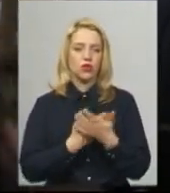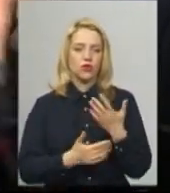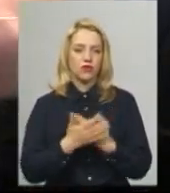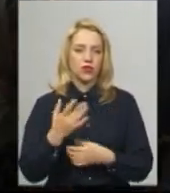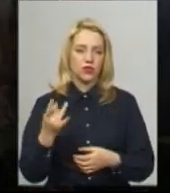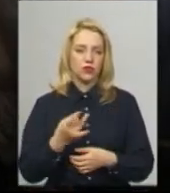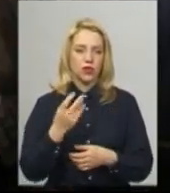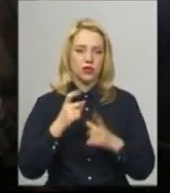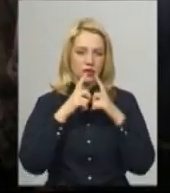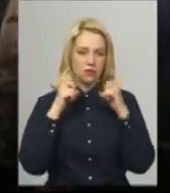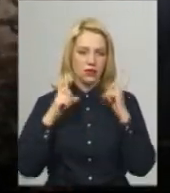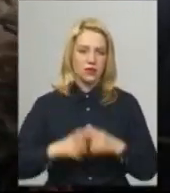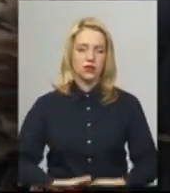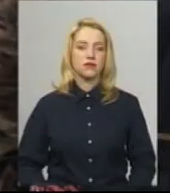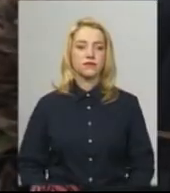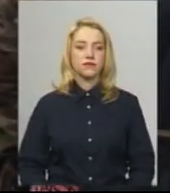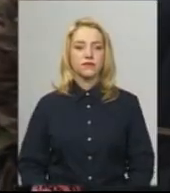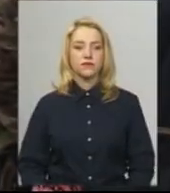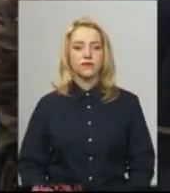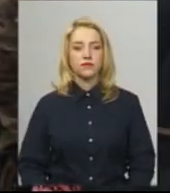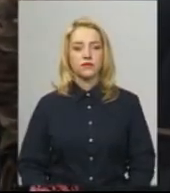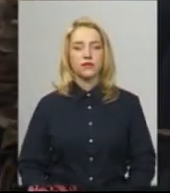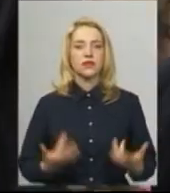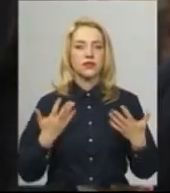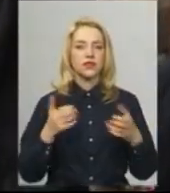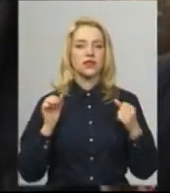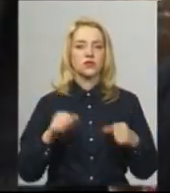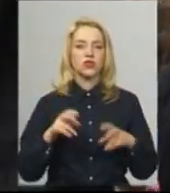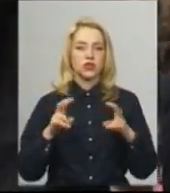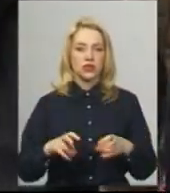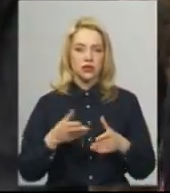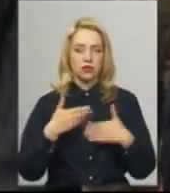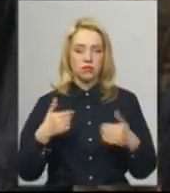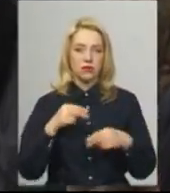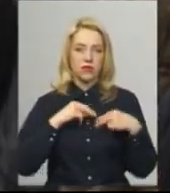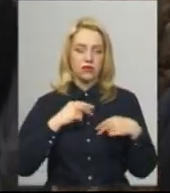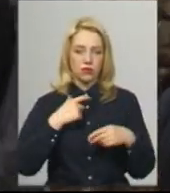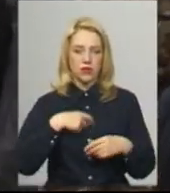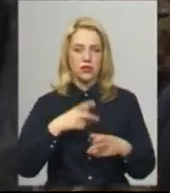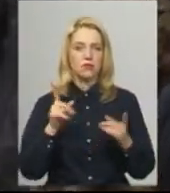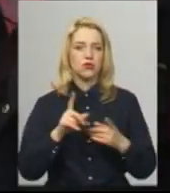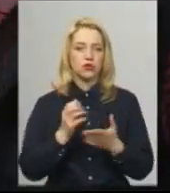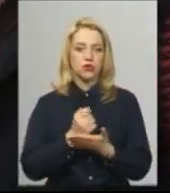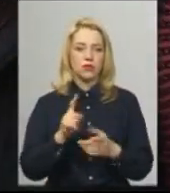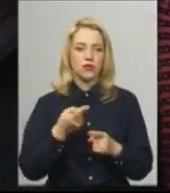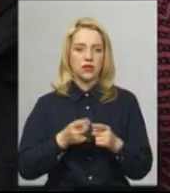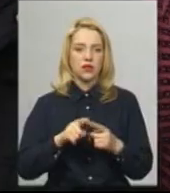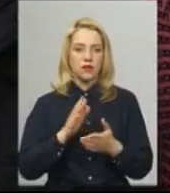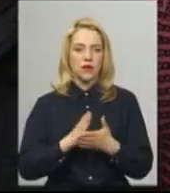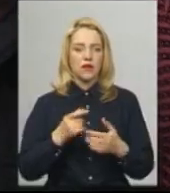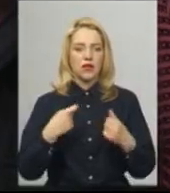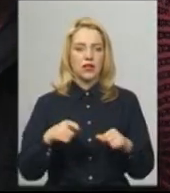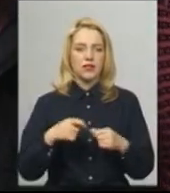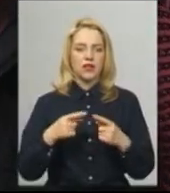одноразові і маски, скільки можна сидіти. Ми працюємо на себе, що заробили, то і маємо. Реалізація